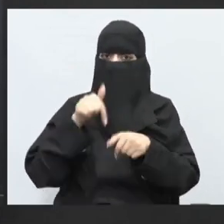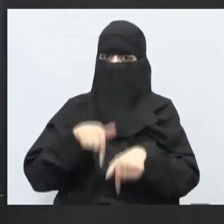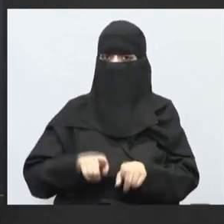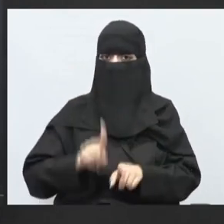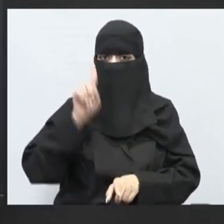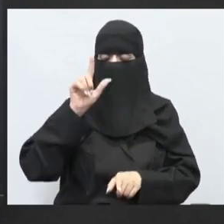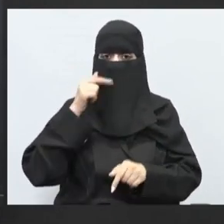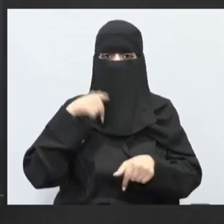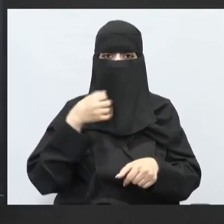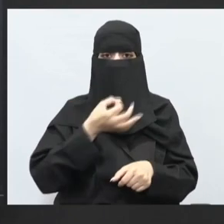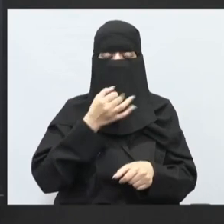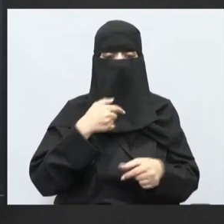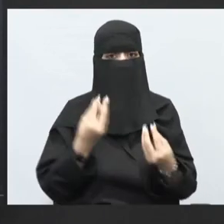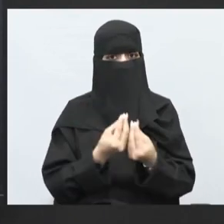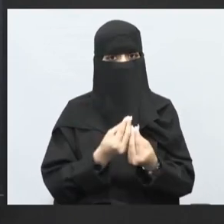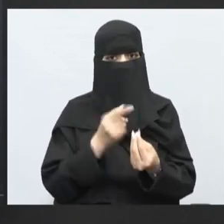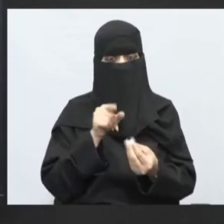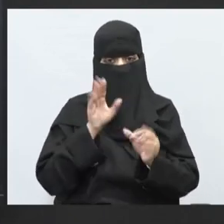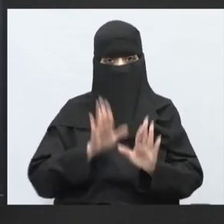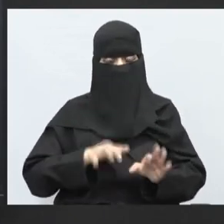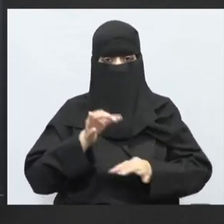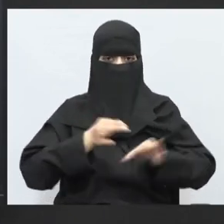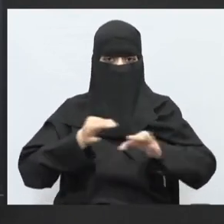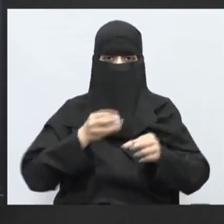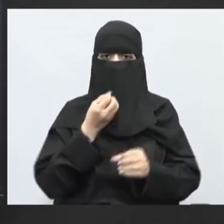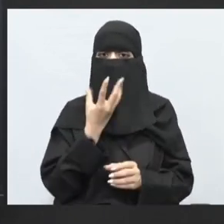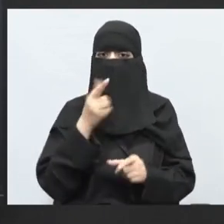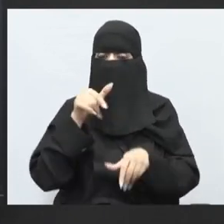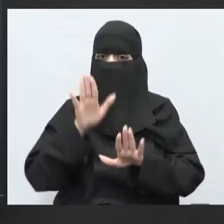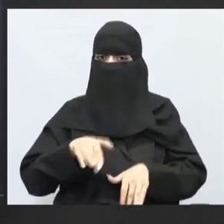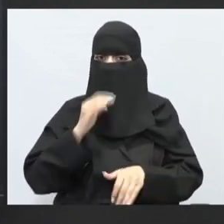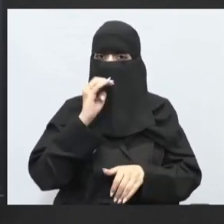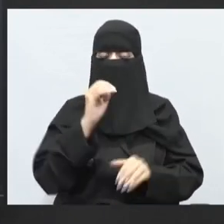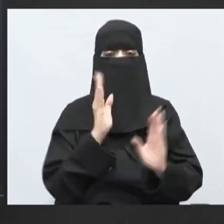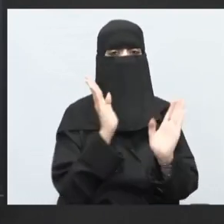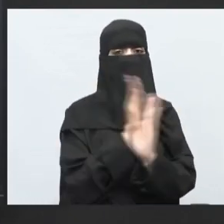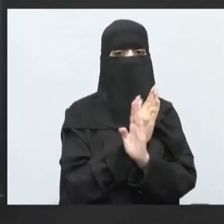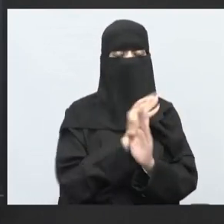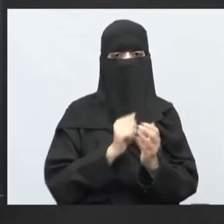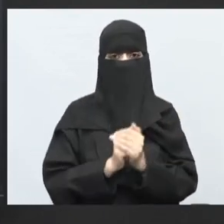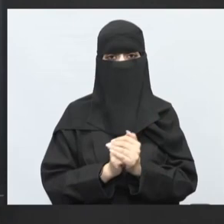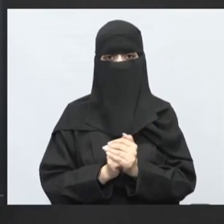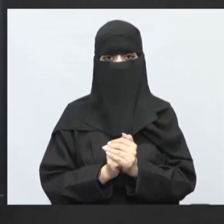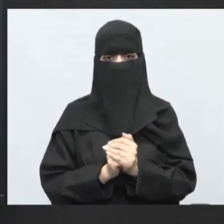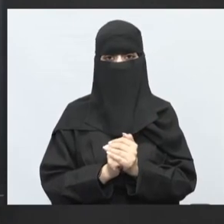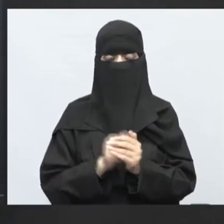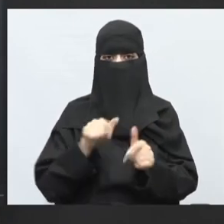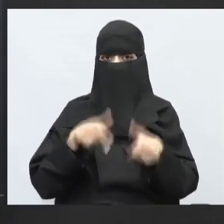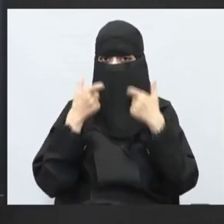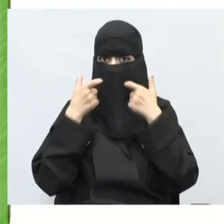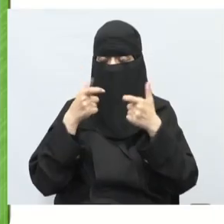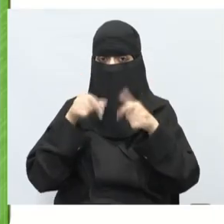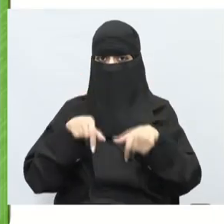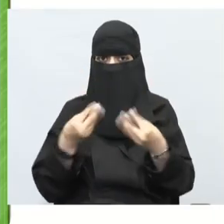إن شاء الله رح نتناقش أنا وأنتم في استراتيجية جميلة اسمها الحل عكسيا طيب ركزوا